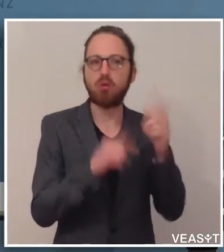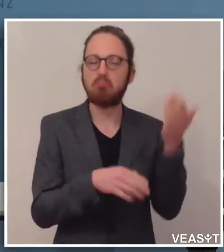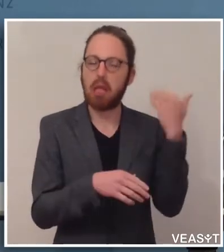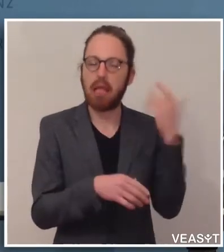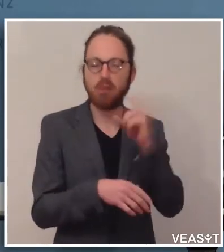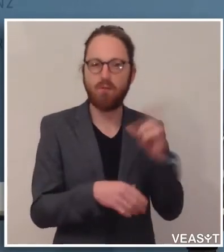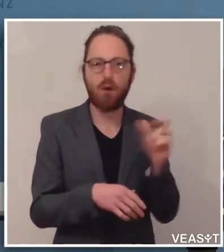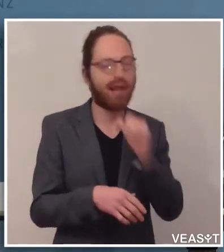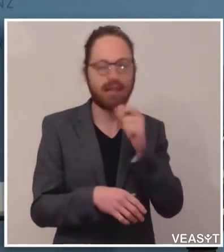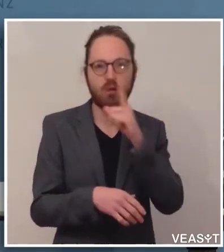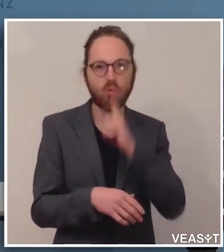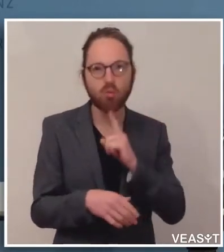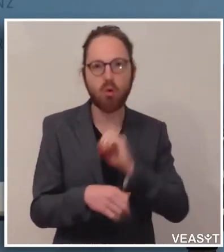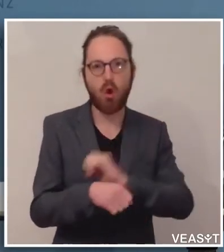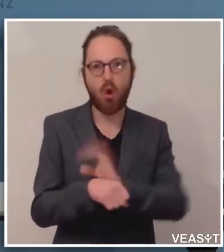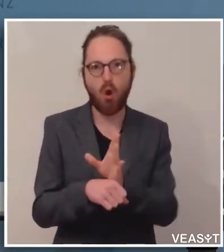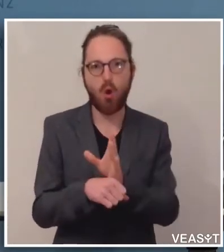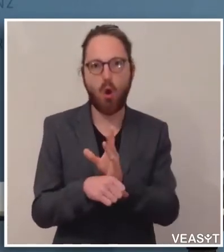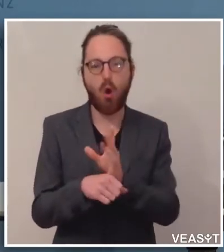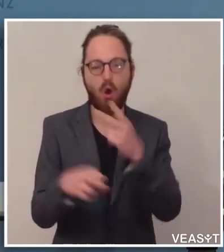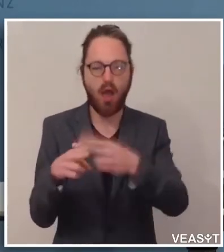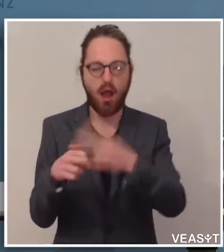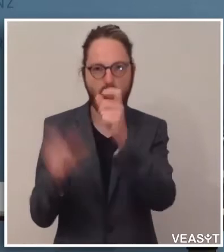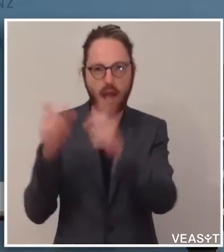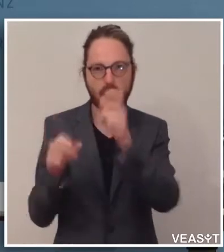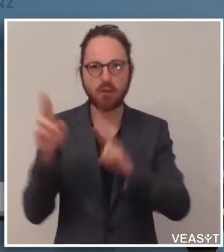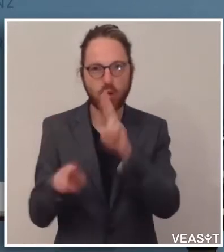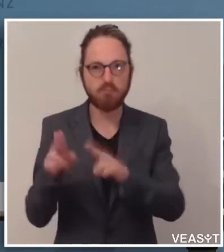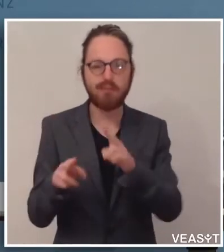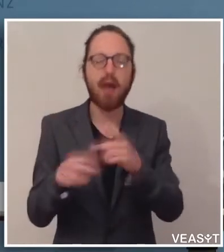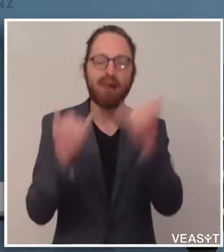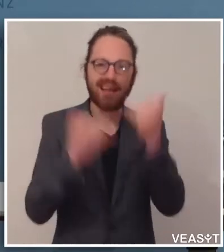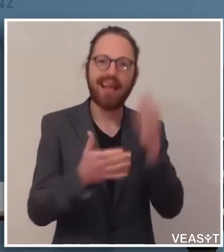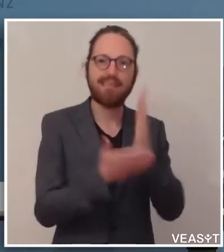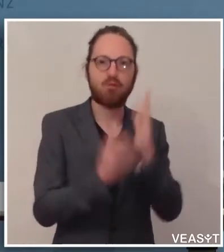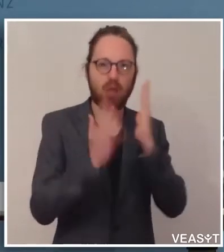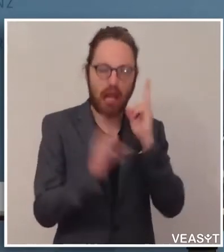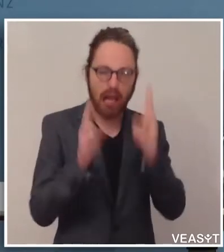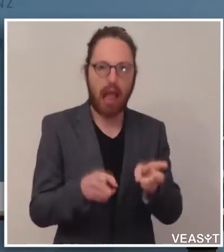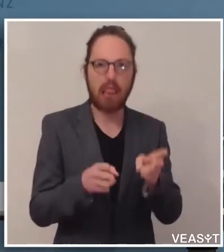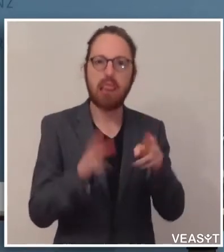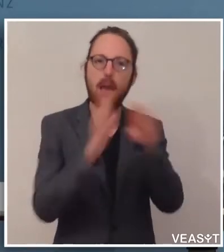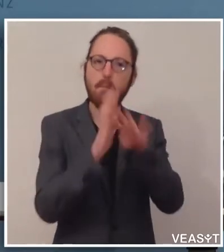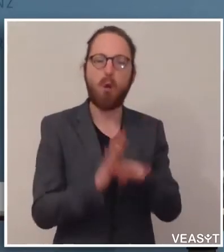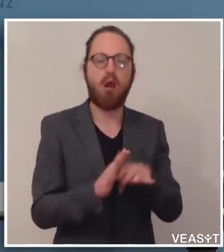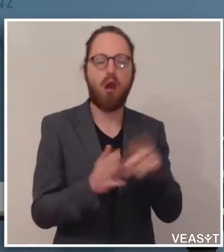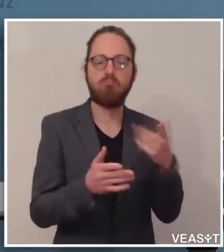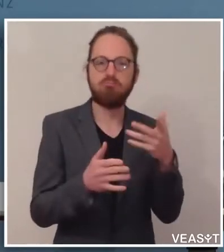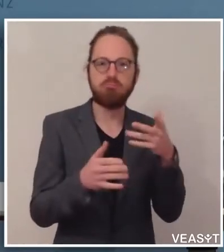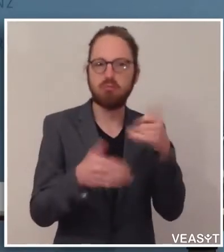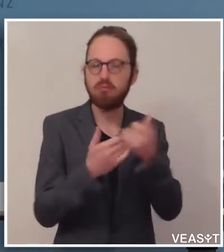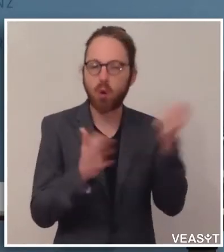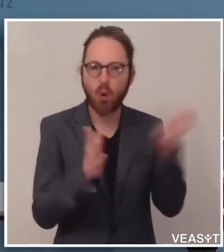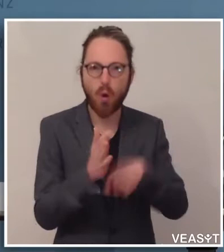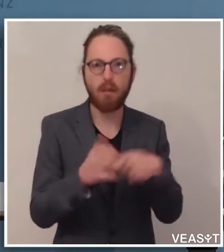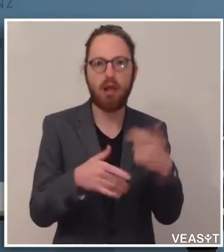Covid-Patienten gearbeitet worden, aber dass man jetzt auch wieder programmierte Eingriffe, die in Nachfolge die Belegung eines Intensivbetts nach